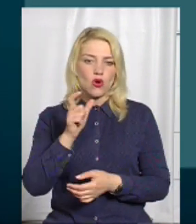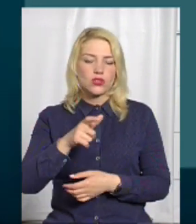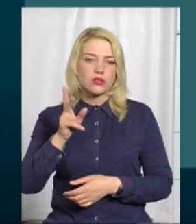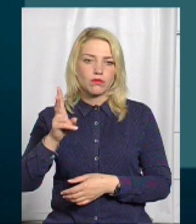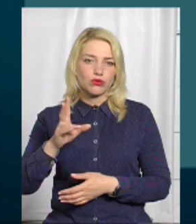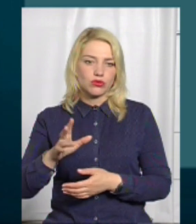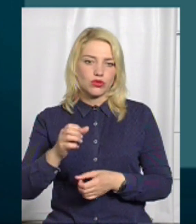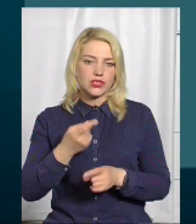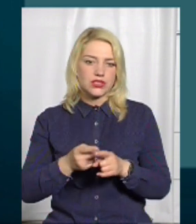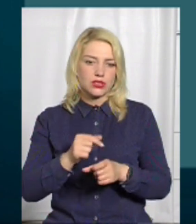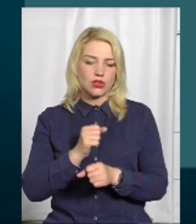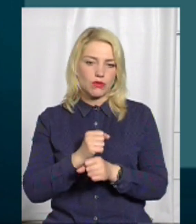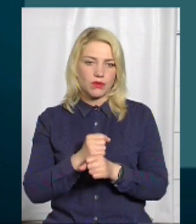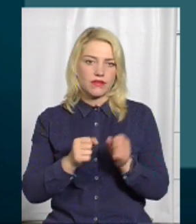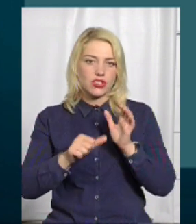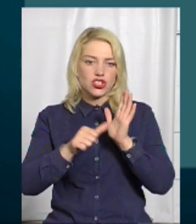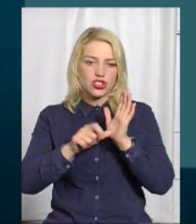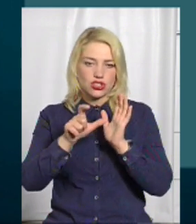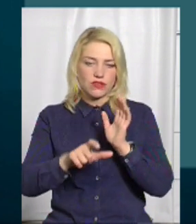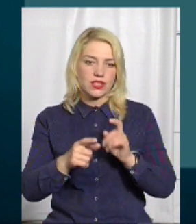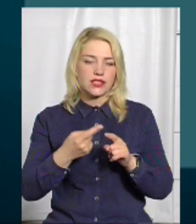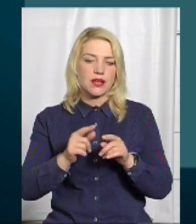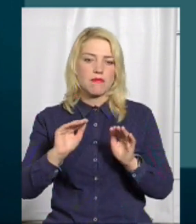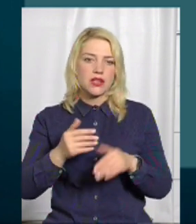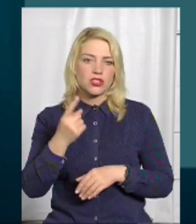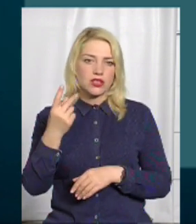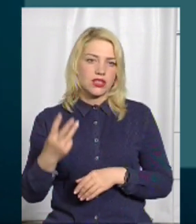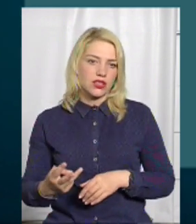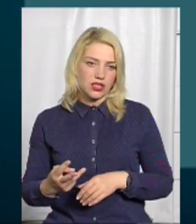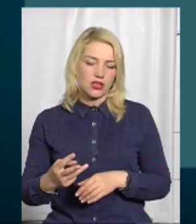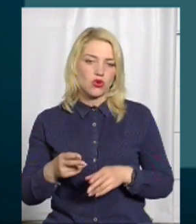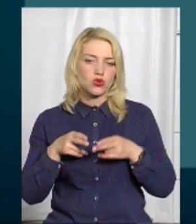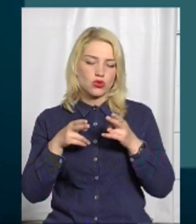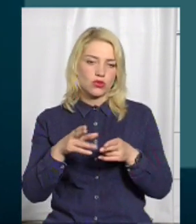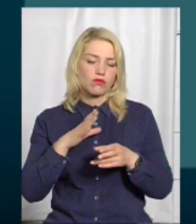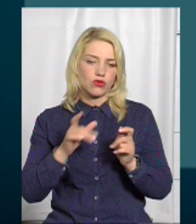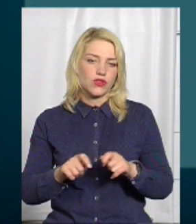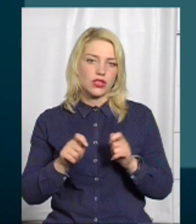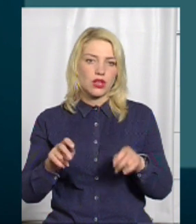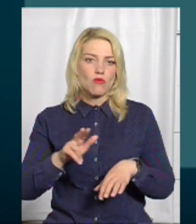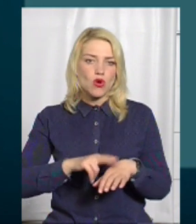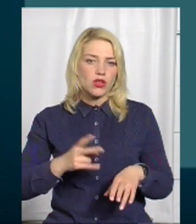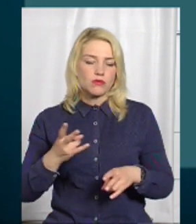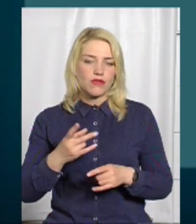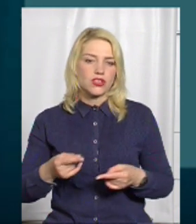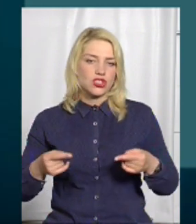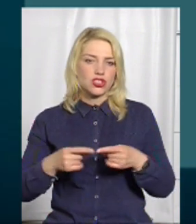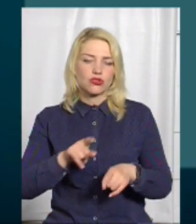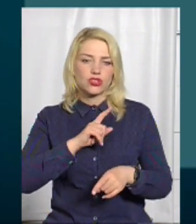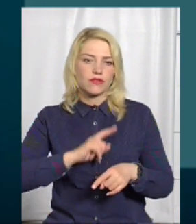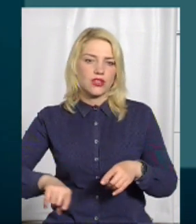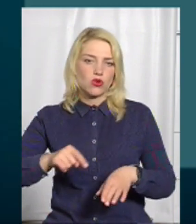вчинили, всього 6, тобто менше третини злочинів було розкрите. Поліція повинна чітко і швидко